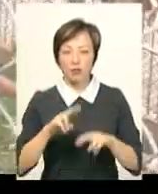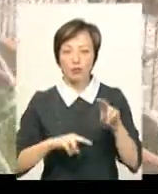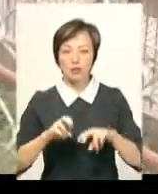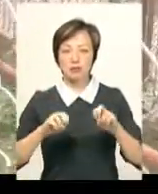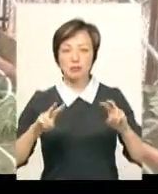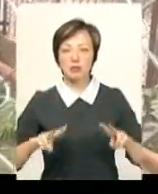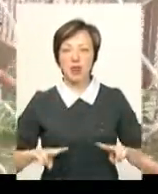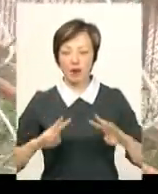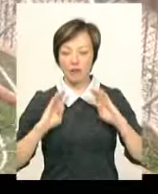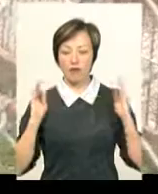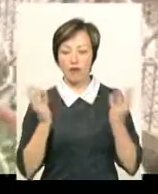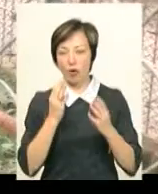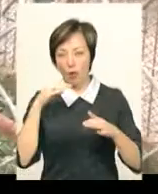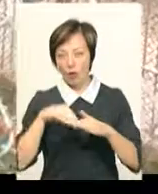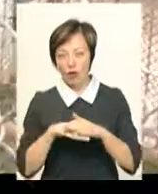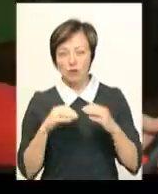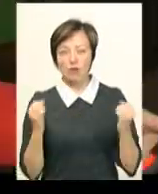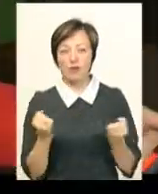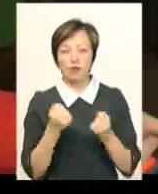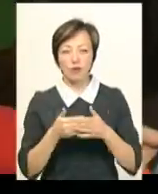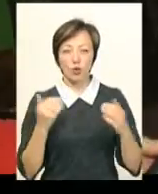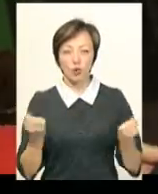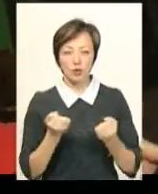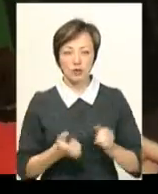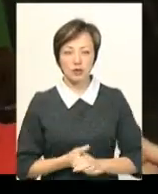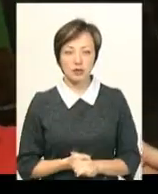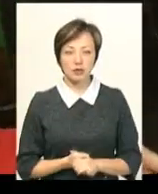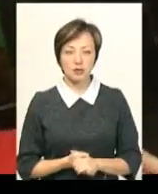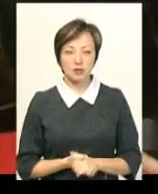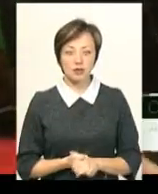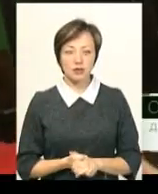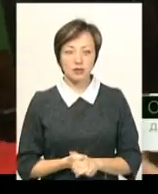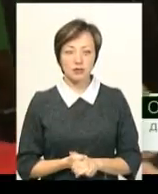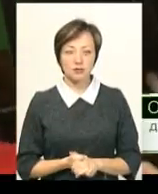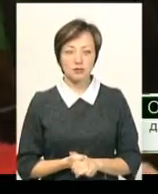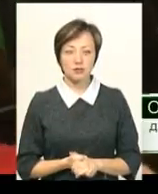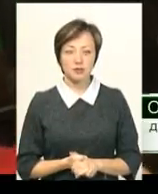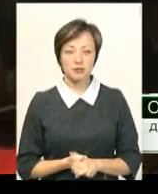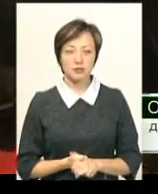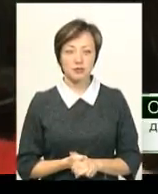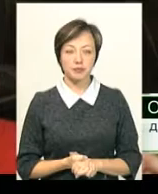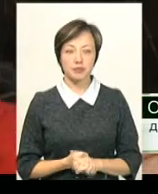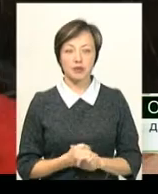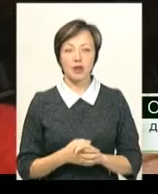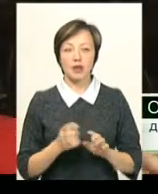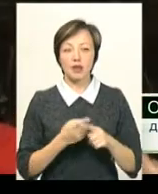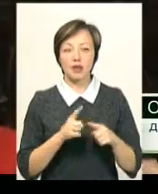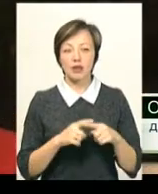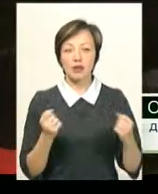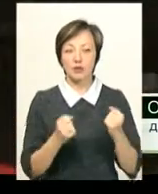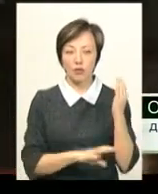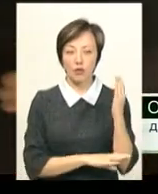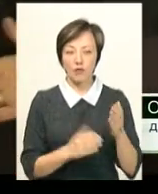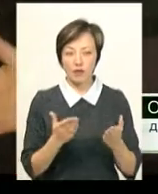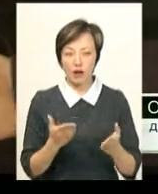спеціальний вольєр, де хижаки ховаються від холоду. Тут зимній вольєр де левів, і тут палиться в нас печка, бунбуржуйка, дрова,